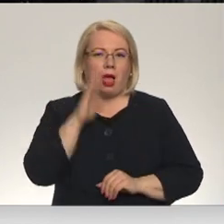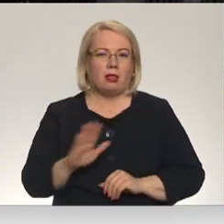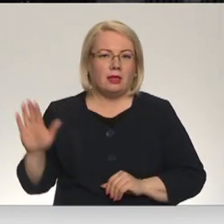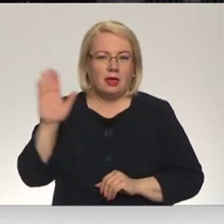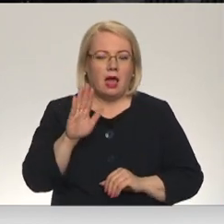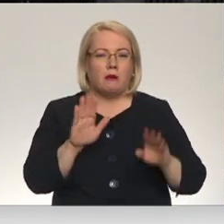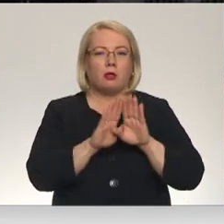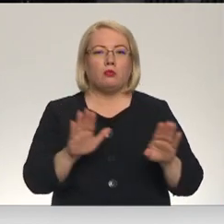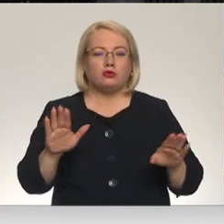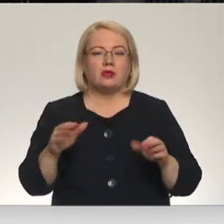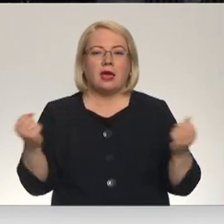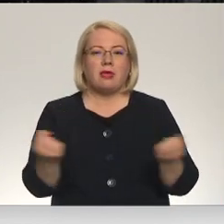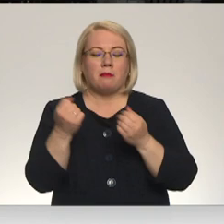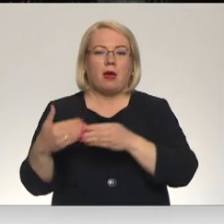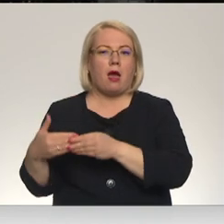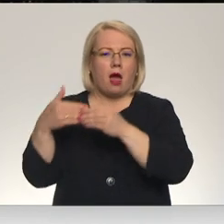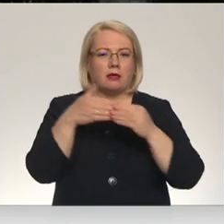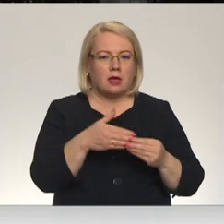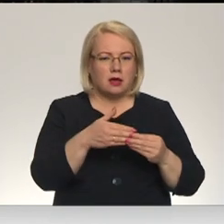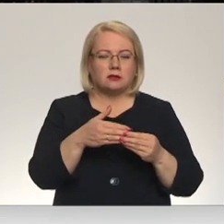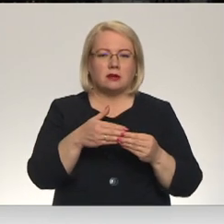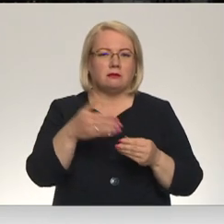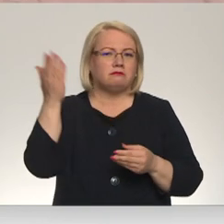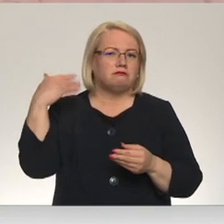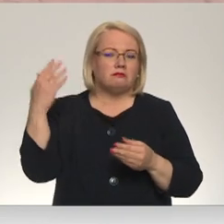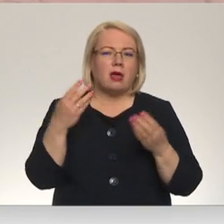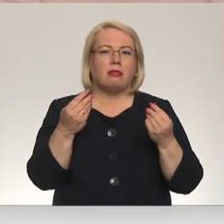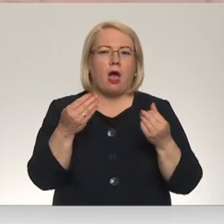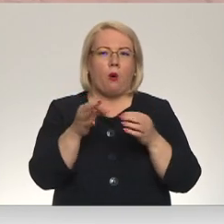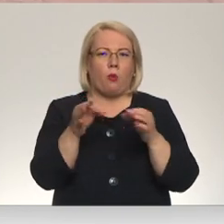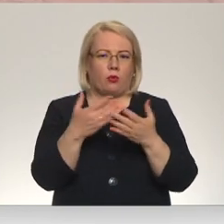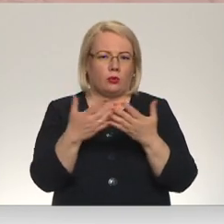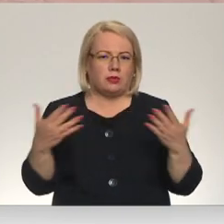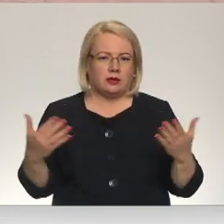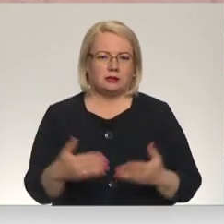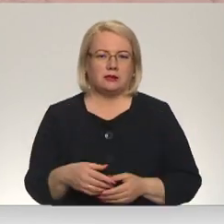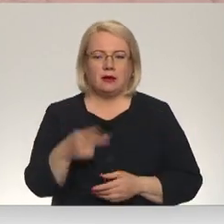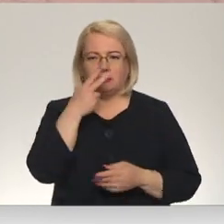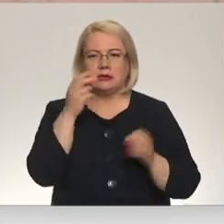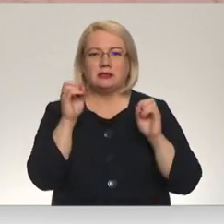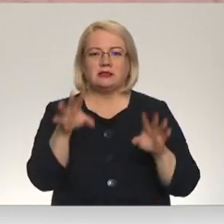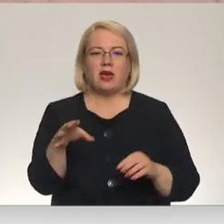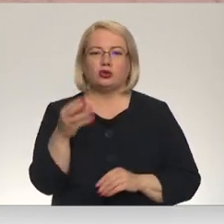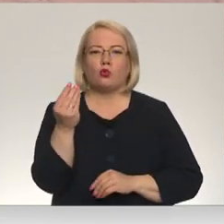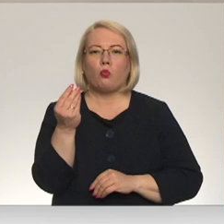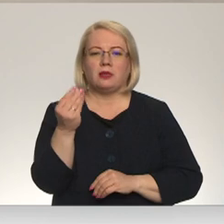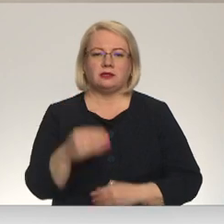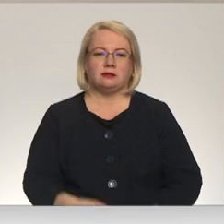darbiniekiem atnesusi parādīt paprāvu kaudzīti senes naudas. Redziet, vēl pilnīgi jauns svaiks rubulītis.